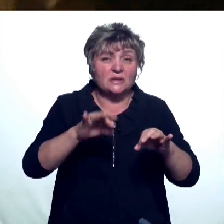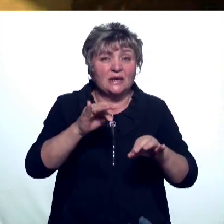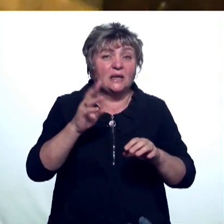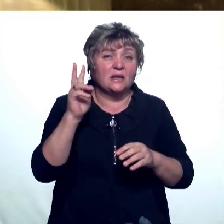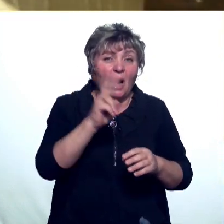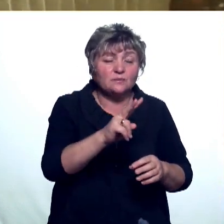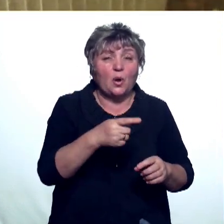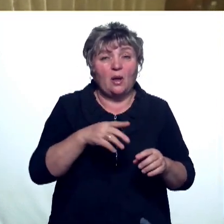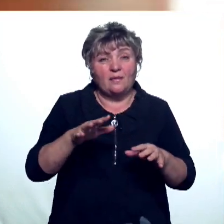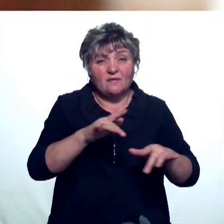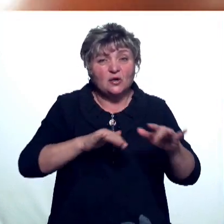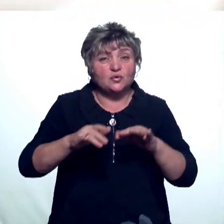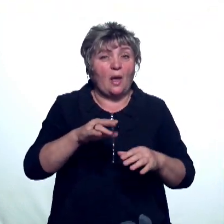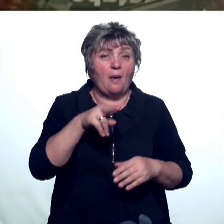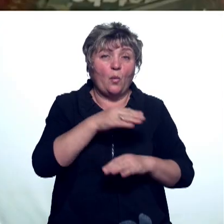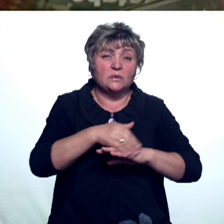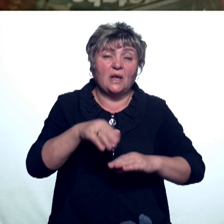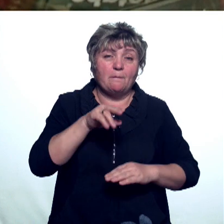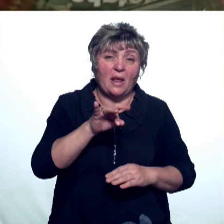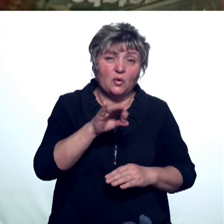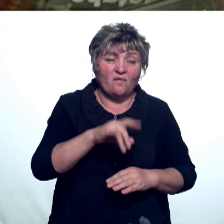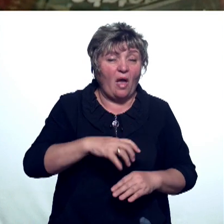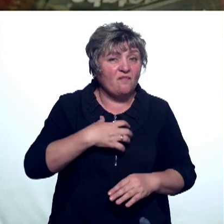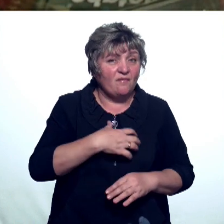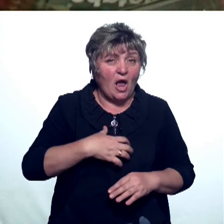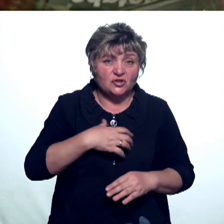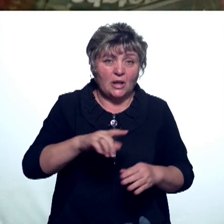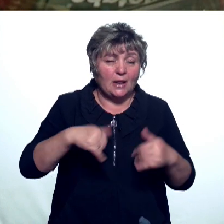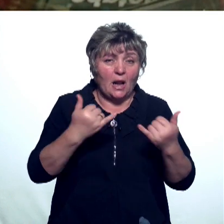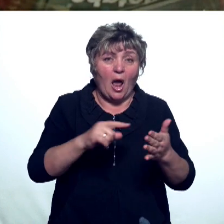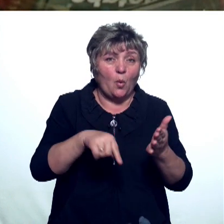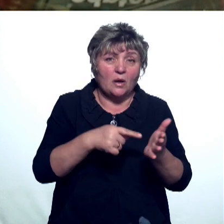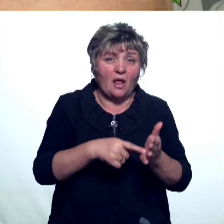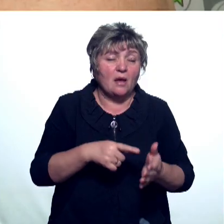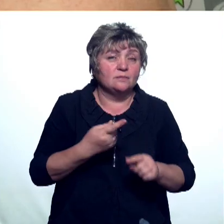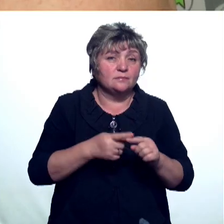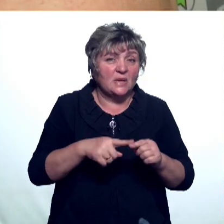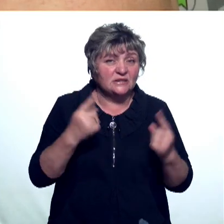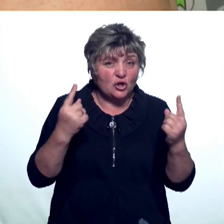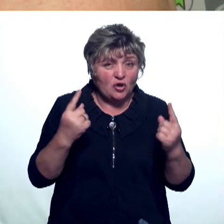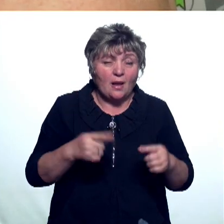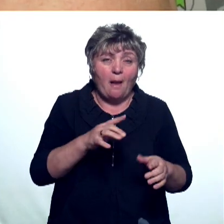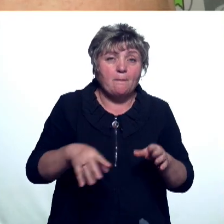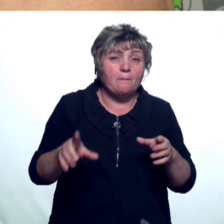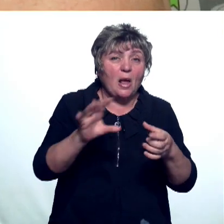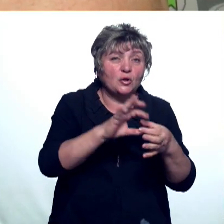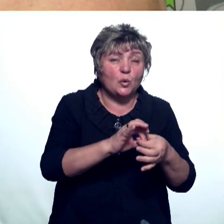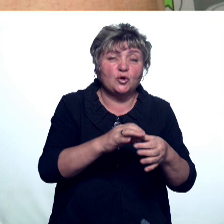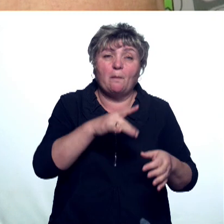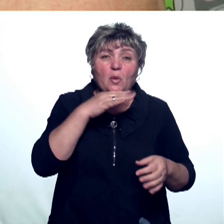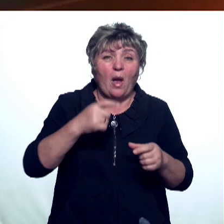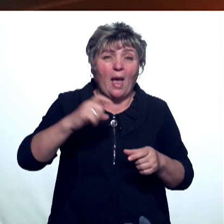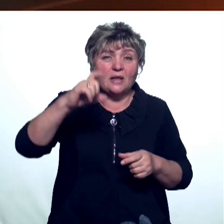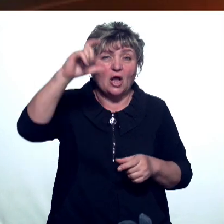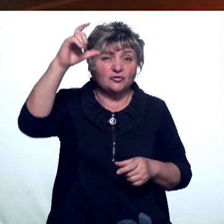двигающихся по улице Петрово. Объект имеет важное для города значение. К этим канализационным сетям подключены десятки многоэтажек и